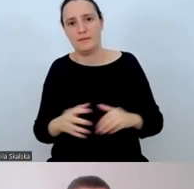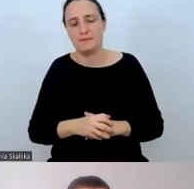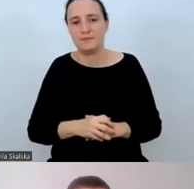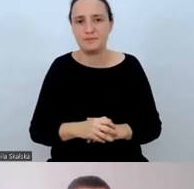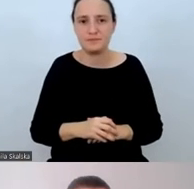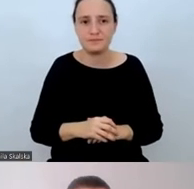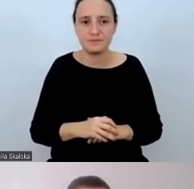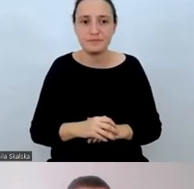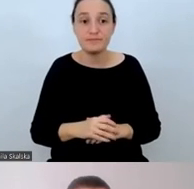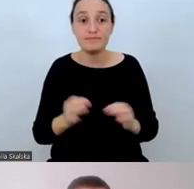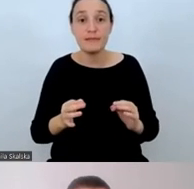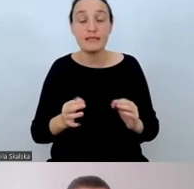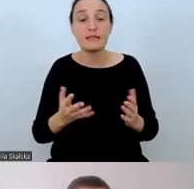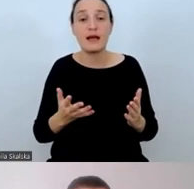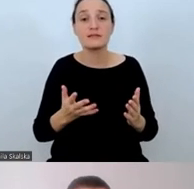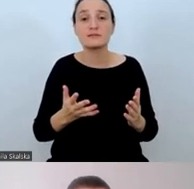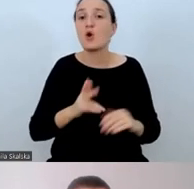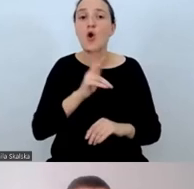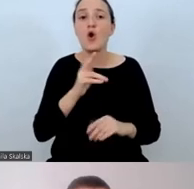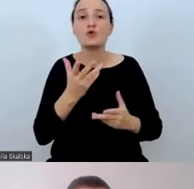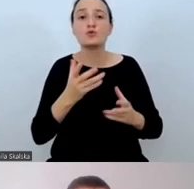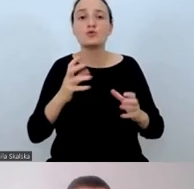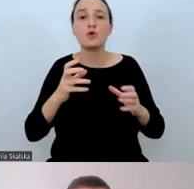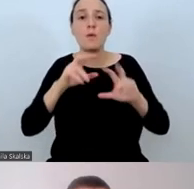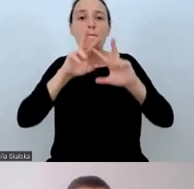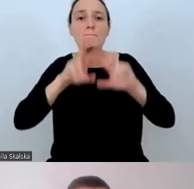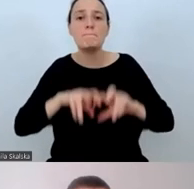A teraz uczestnicy naszego badania.